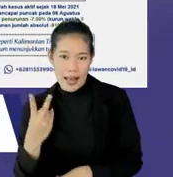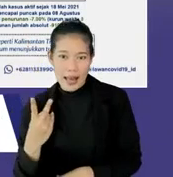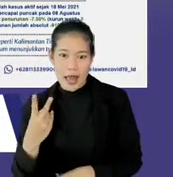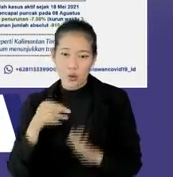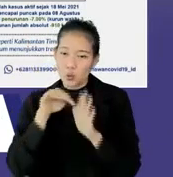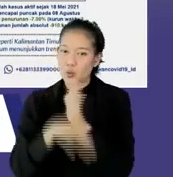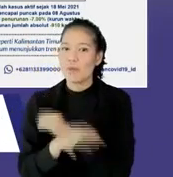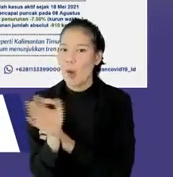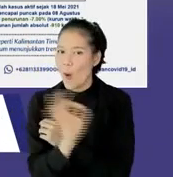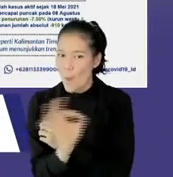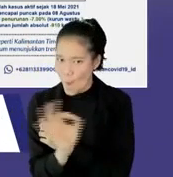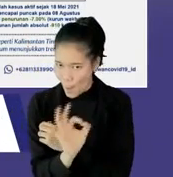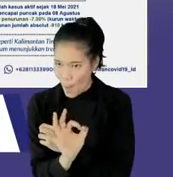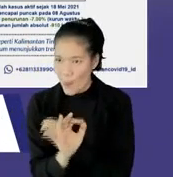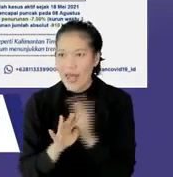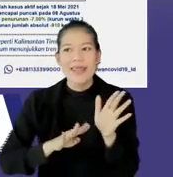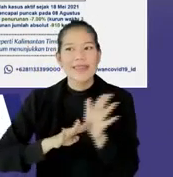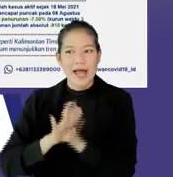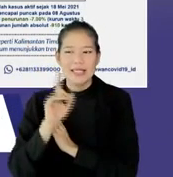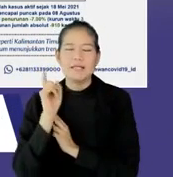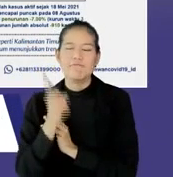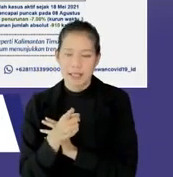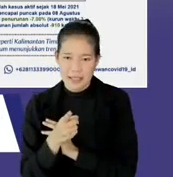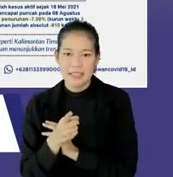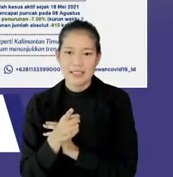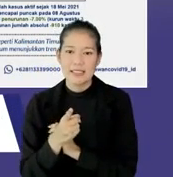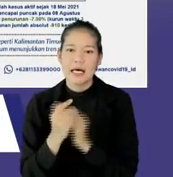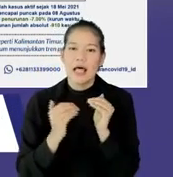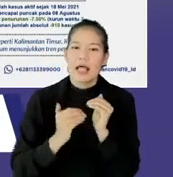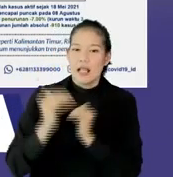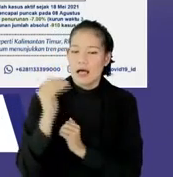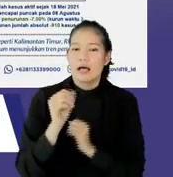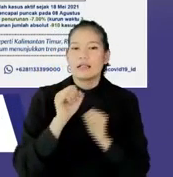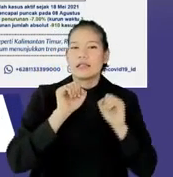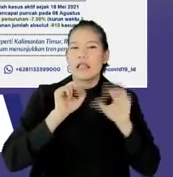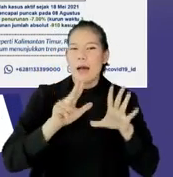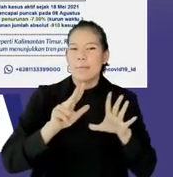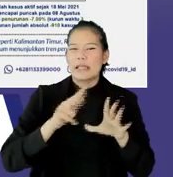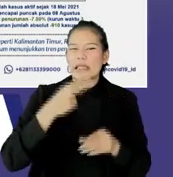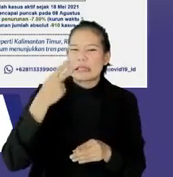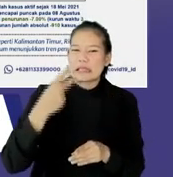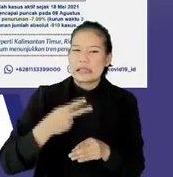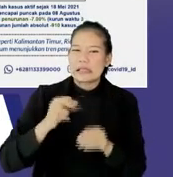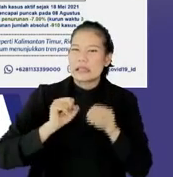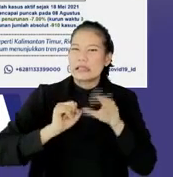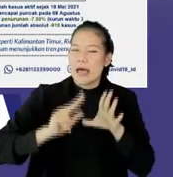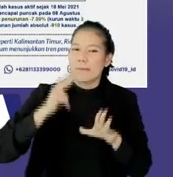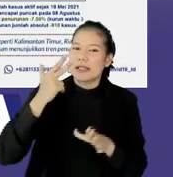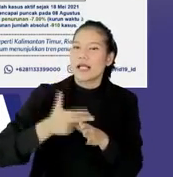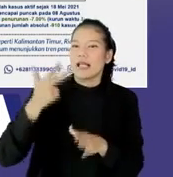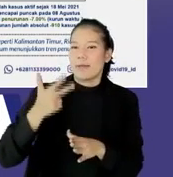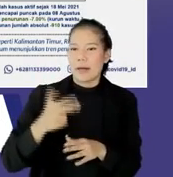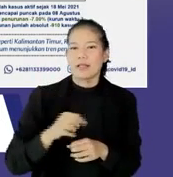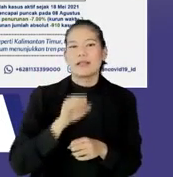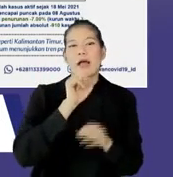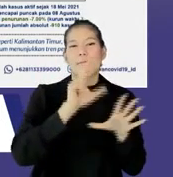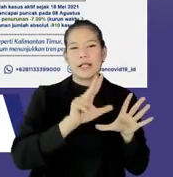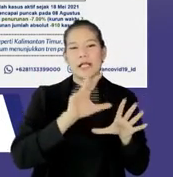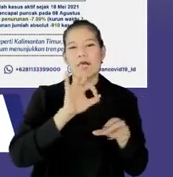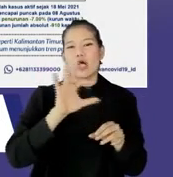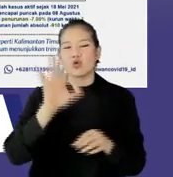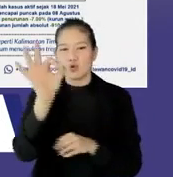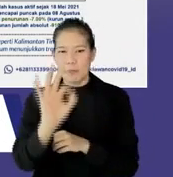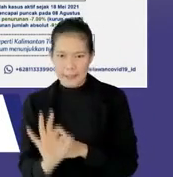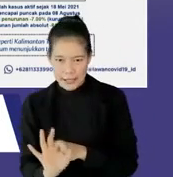adanya trend penurunan, ini masih naik, kenaikannya lebih dari 8 kali lipat, jadi naiknya 839 persen,